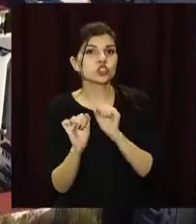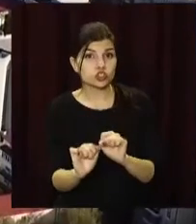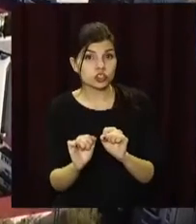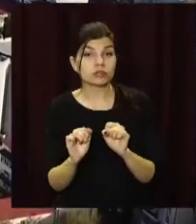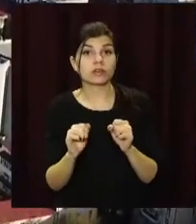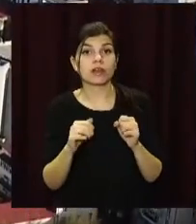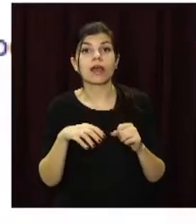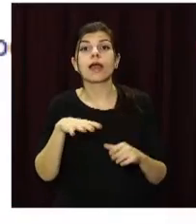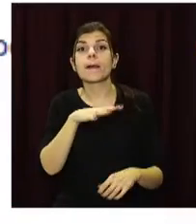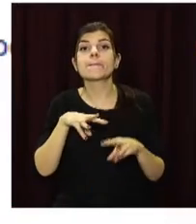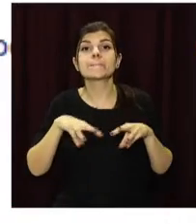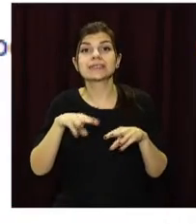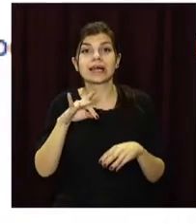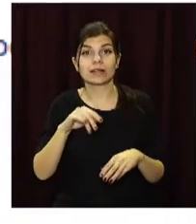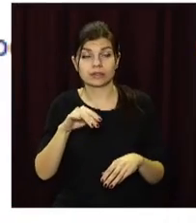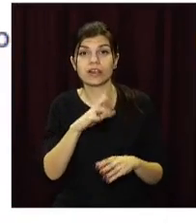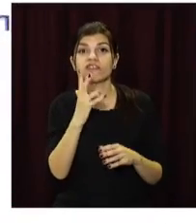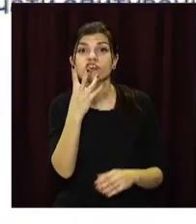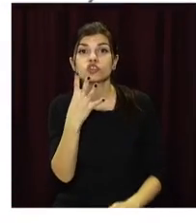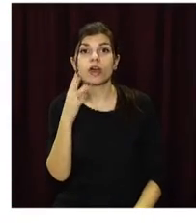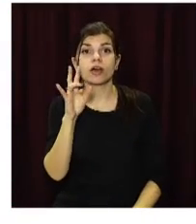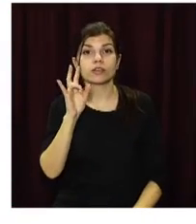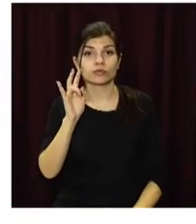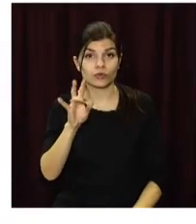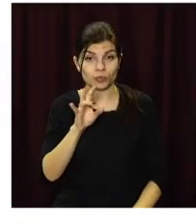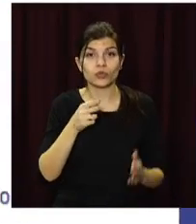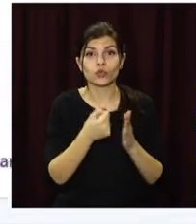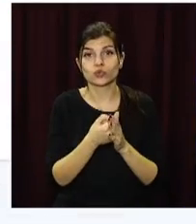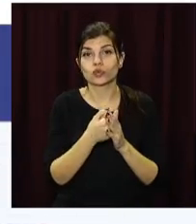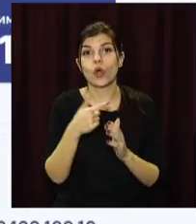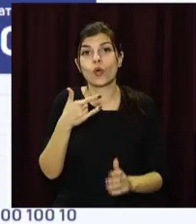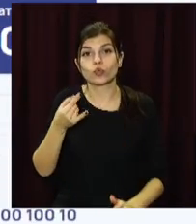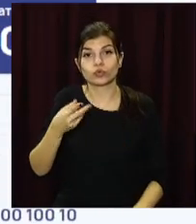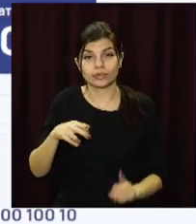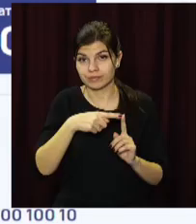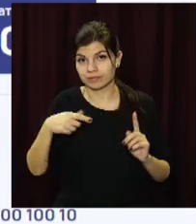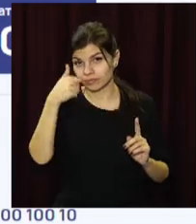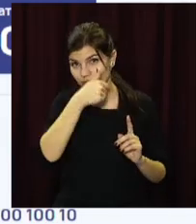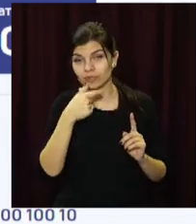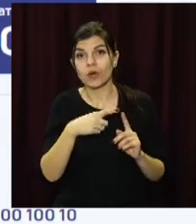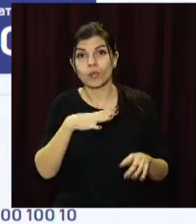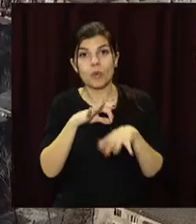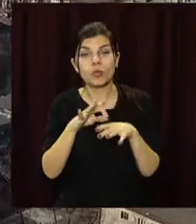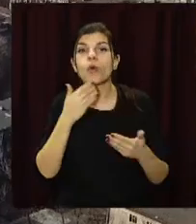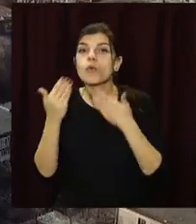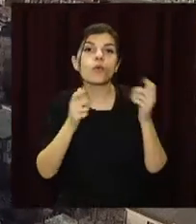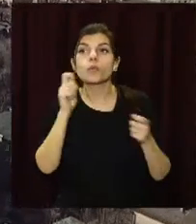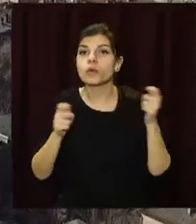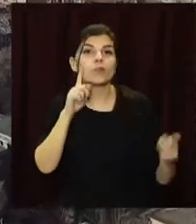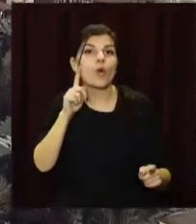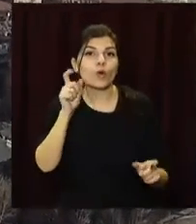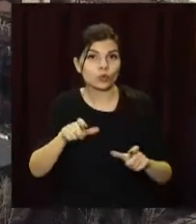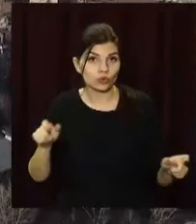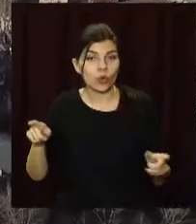На сеті міськради Дніпра з 24 листопада по 24 грудня 2020 року проводилося опитування молоді.